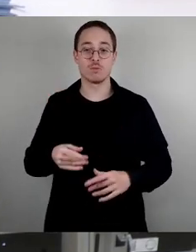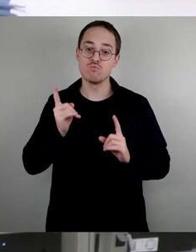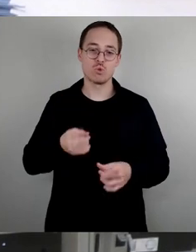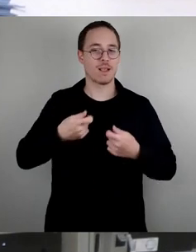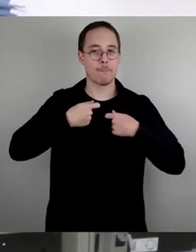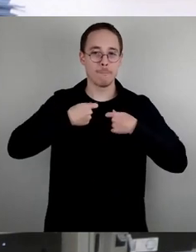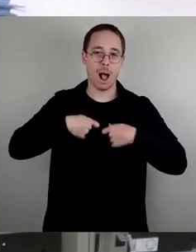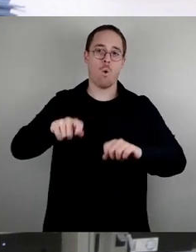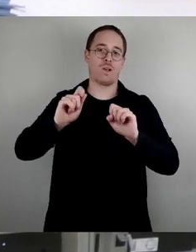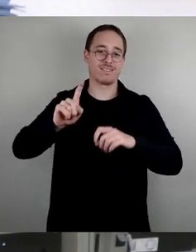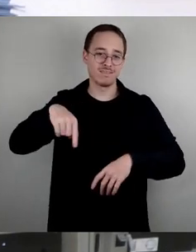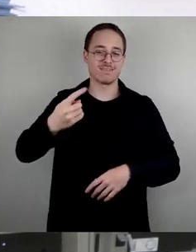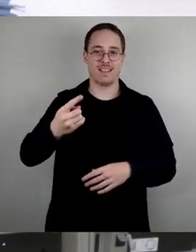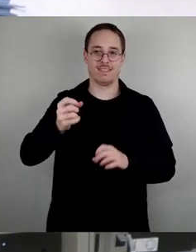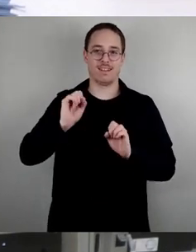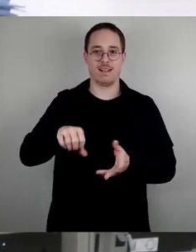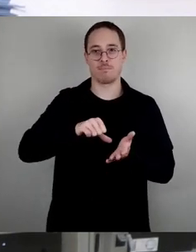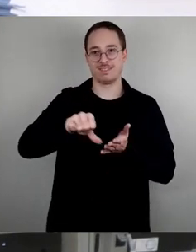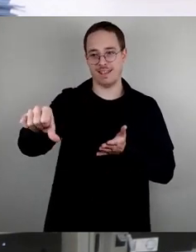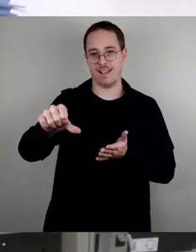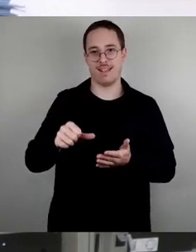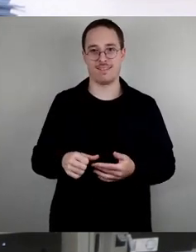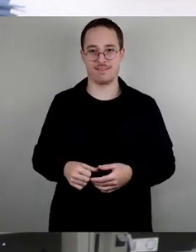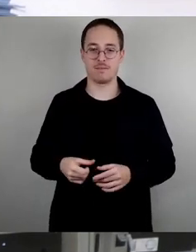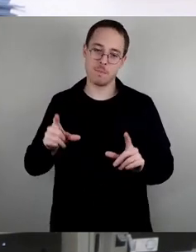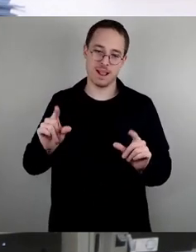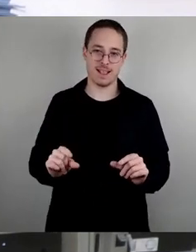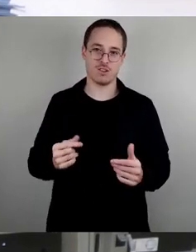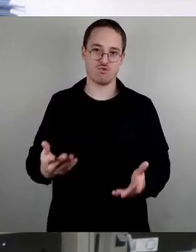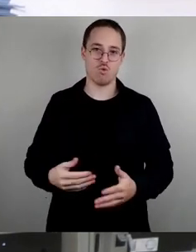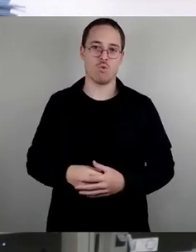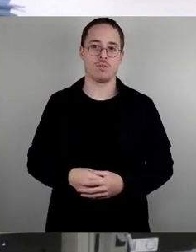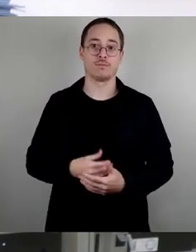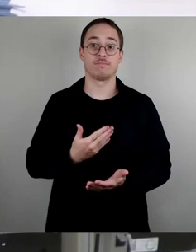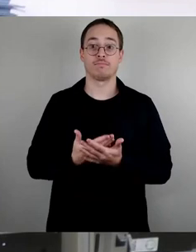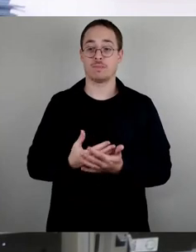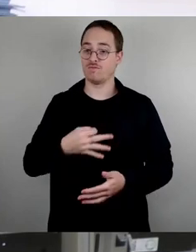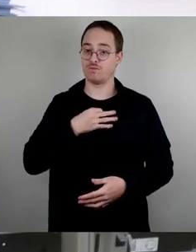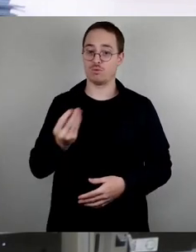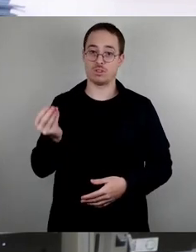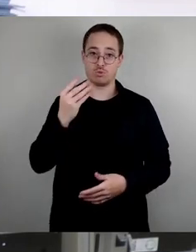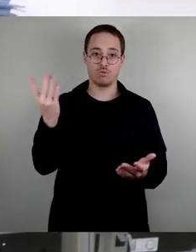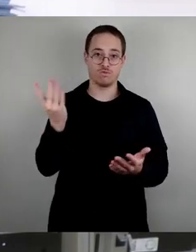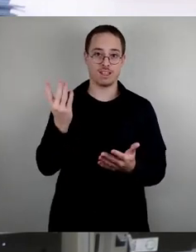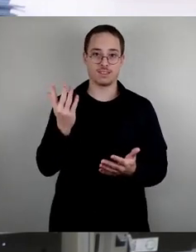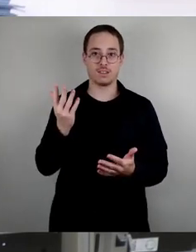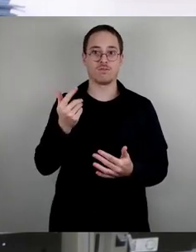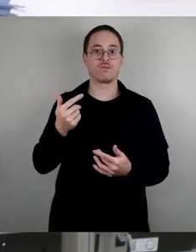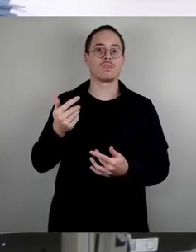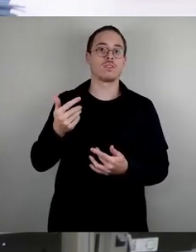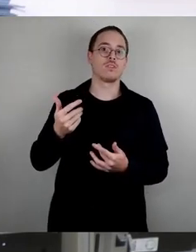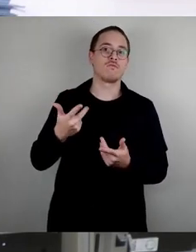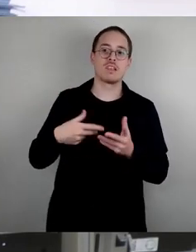Dresden für Investoren überhaupt wieder attraktiv werden. Und dazu gehört für uns selbstverständlich auch der Abbau überflüssiger Regelungen